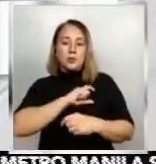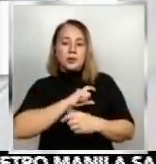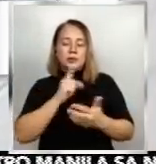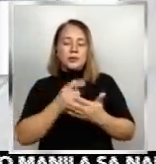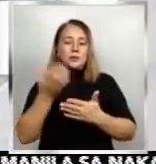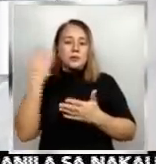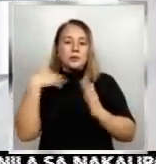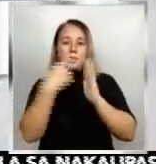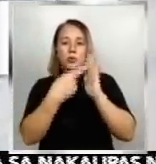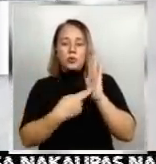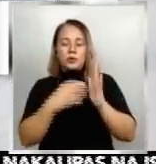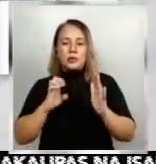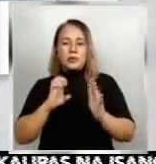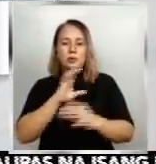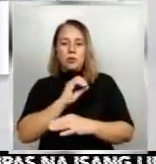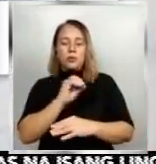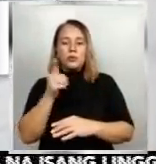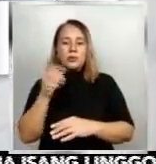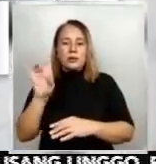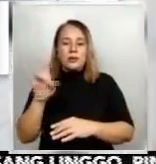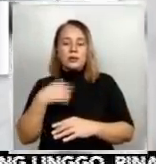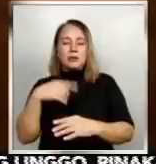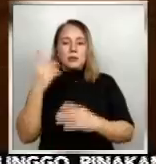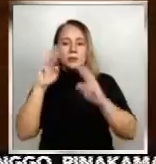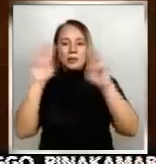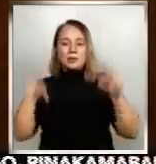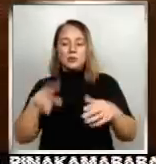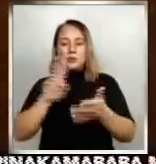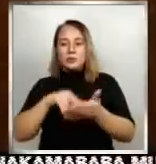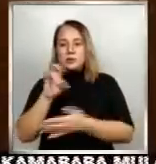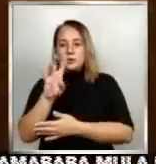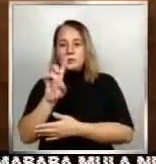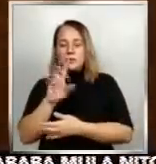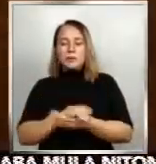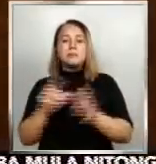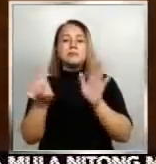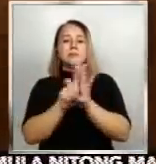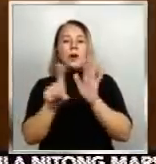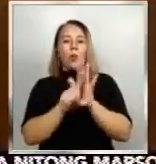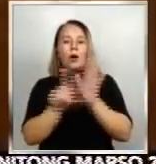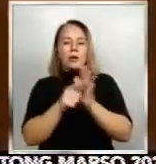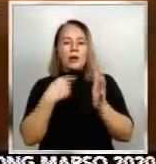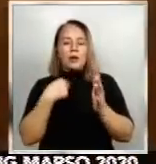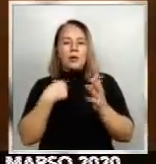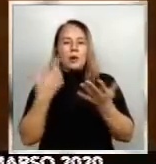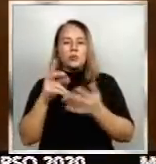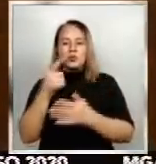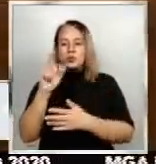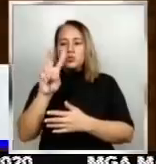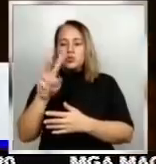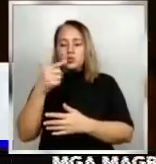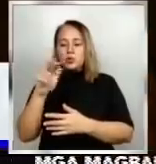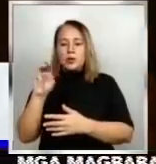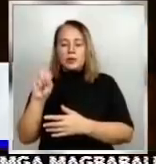Executive Order 28 na inilabas ang Malacanang noong 2017. Bawal pa rin ang mga paputok na may lagpas na 2 grams o 1.3 na